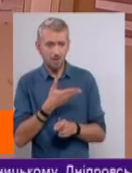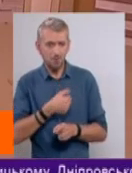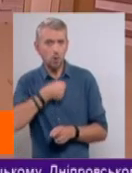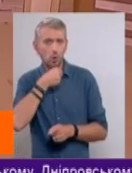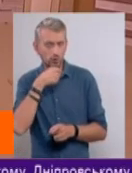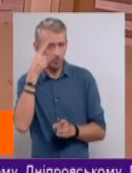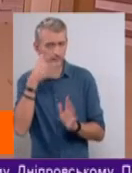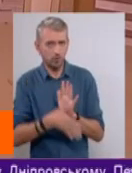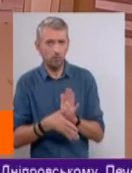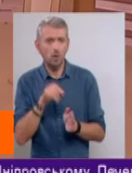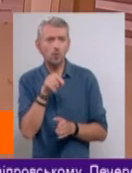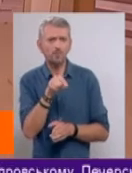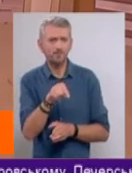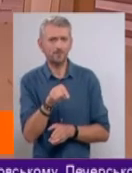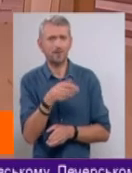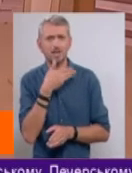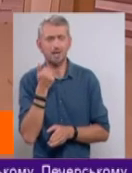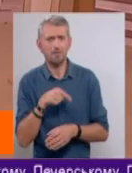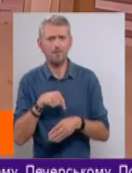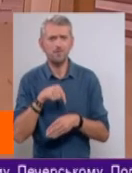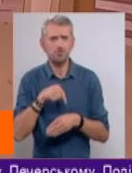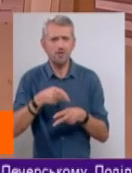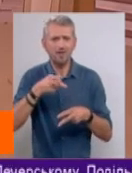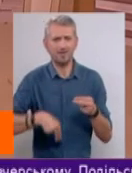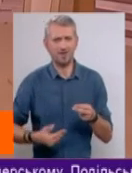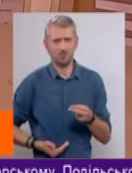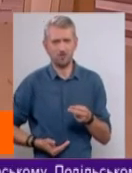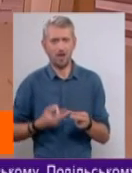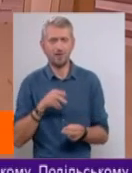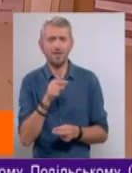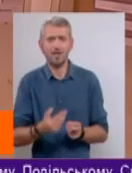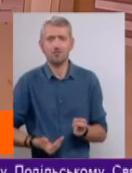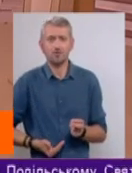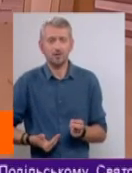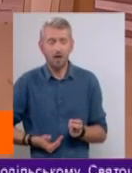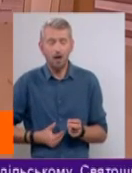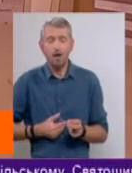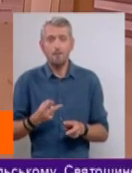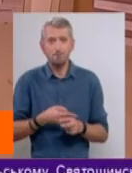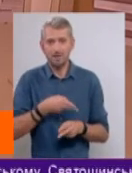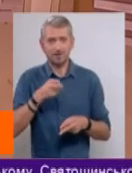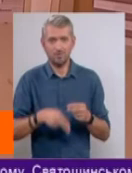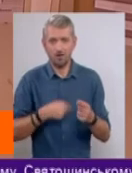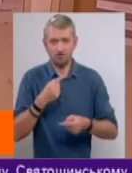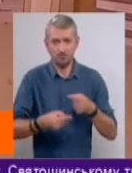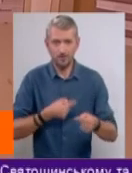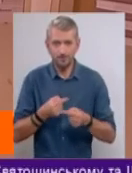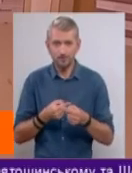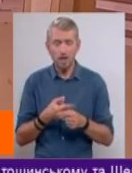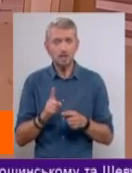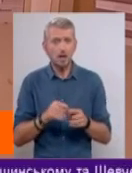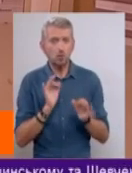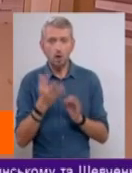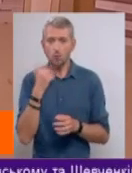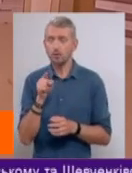усвідомлюємо. В неї немає взагалі відчуття кінця життя. Для неї життя безкінечне. І це нормально. Навіть коли